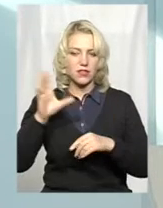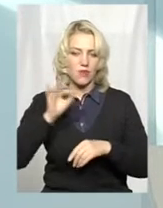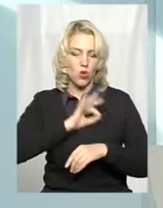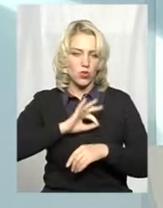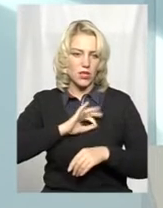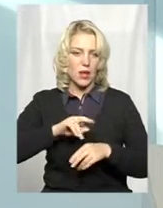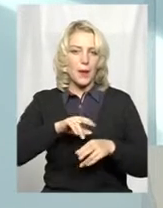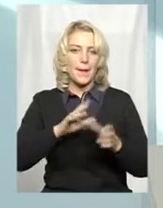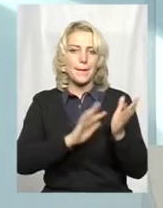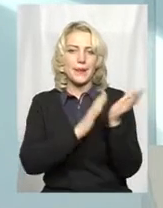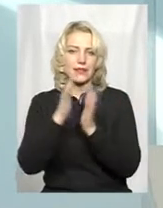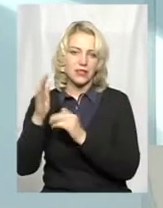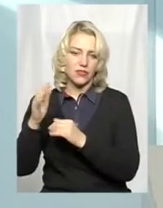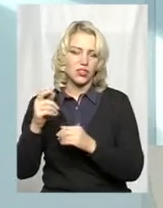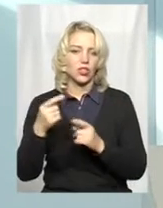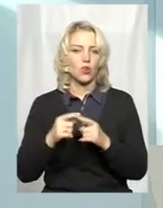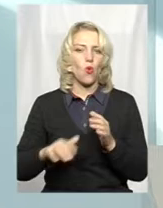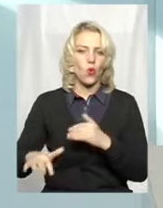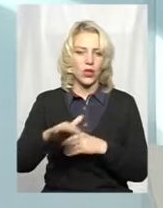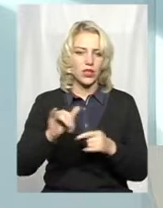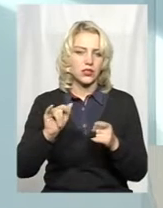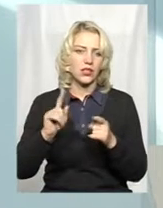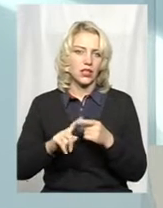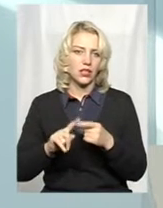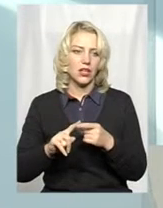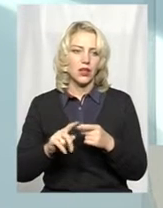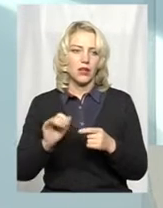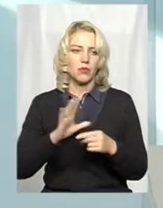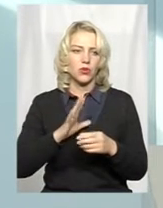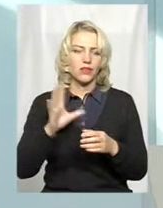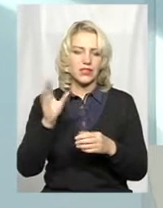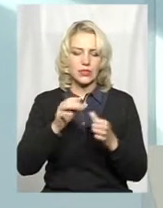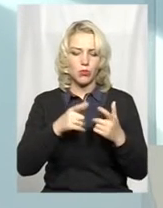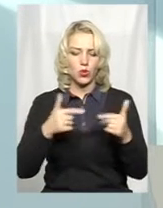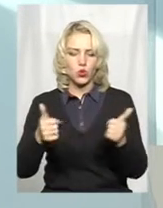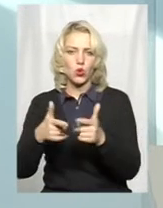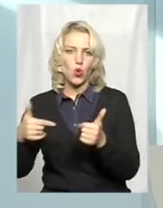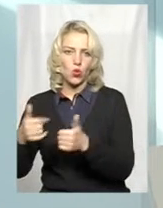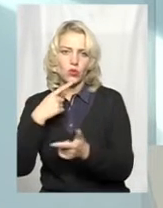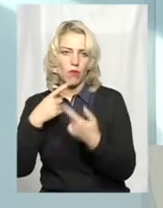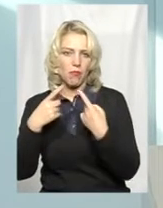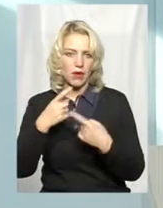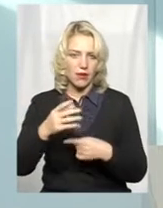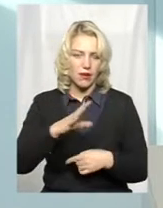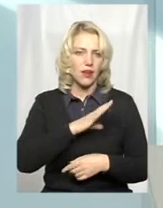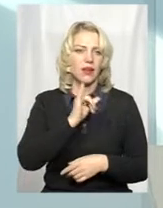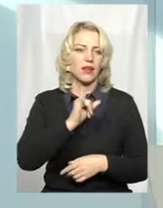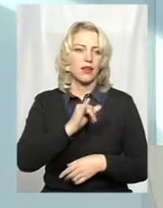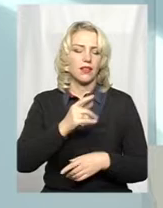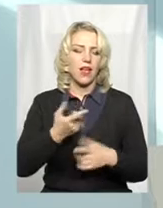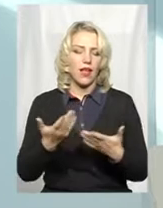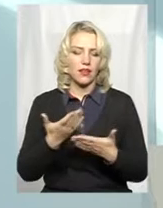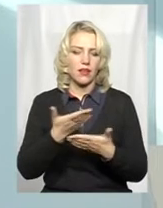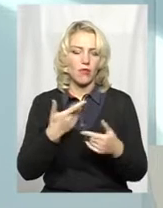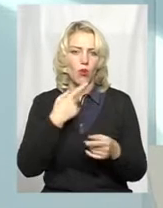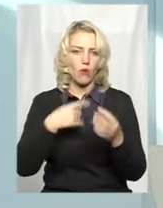представники Держпродспоживслужби, Головного управління Держпродспоживслужби Хмельницької області, на які ми